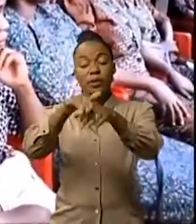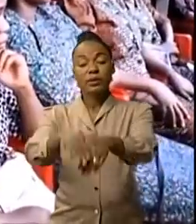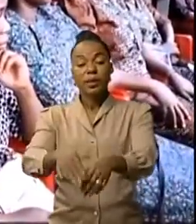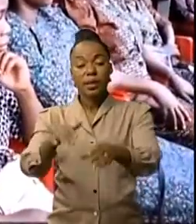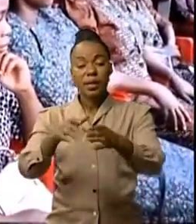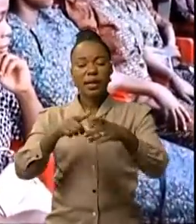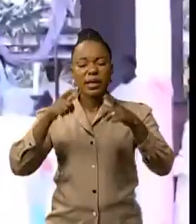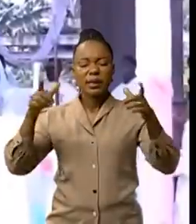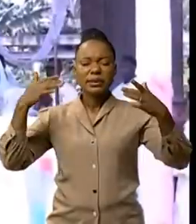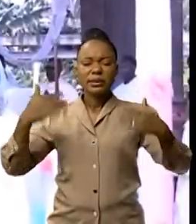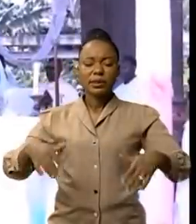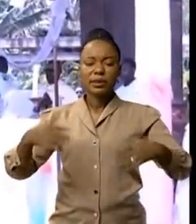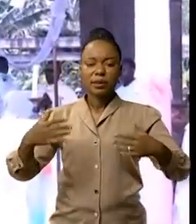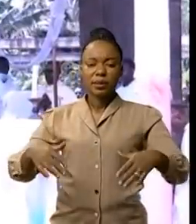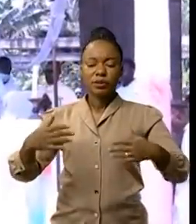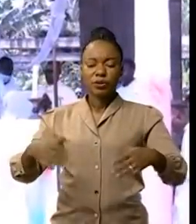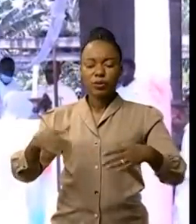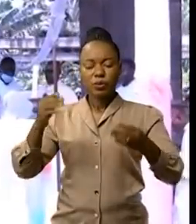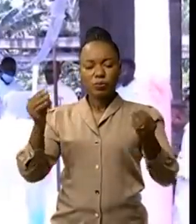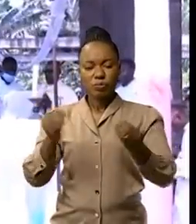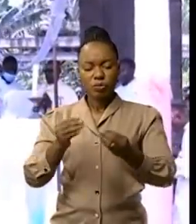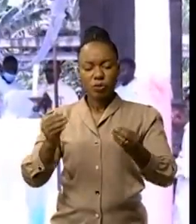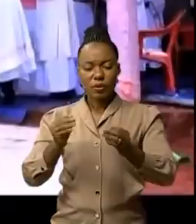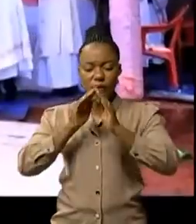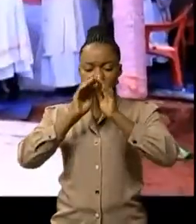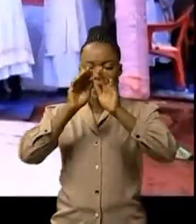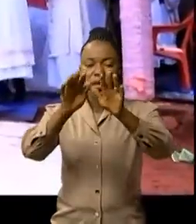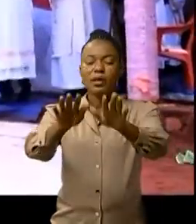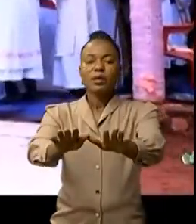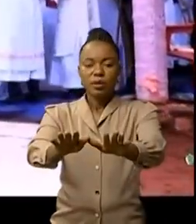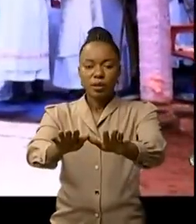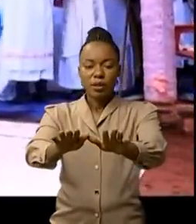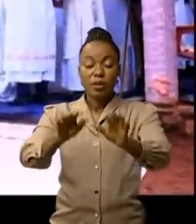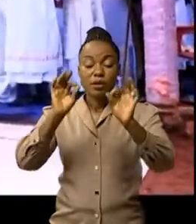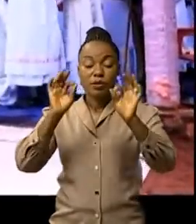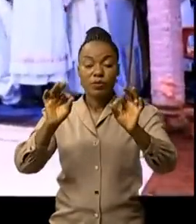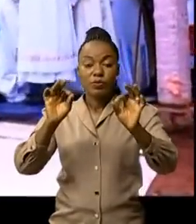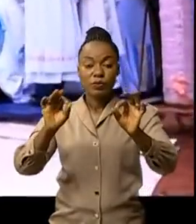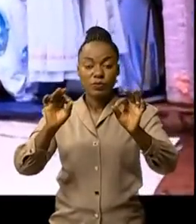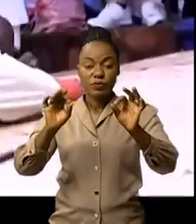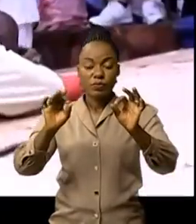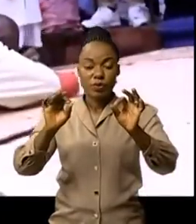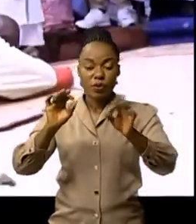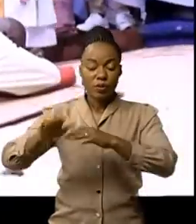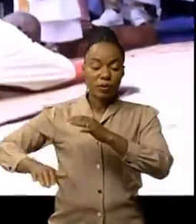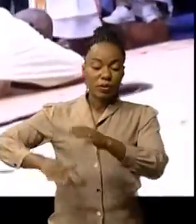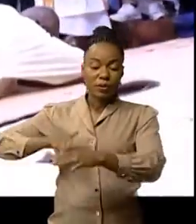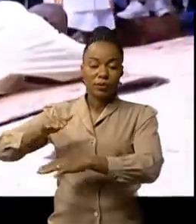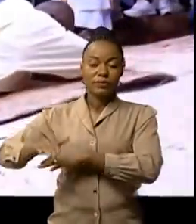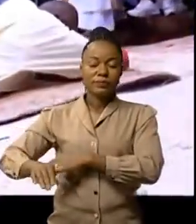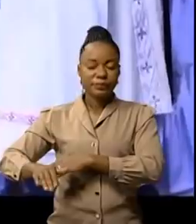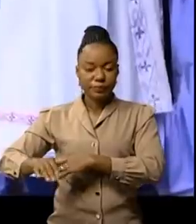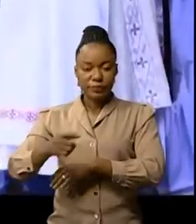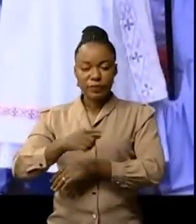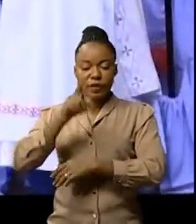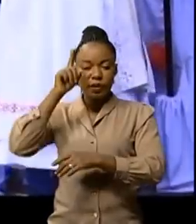célébration eucharistique qui a eu comme toile de fond l'organisation sacerdotale d'un nouveau prêtre de la congrégation de l'ordre de frères